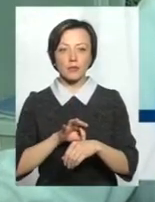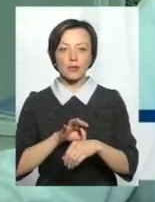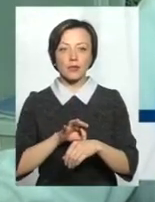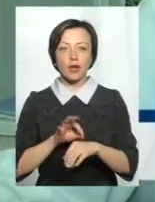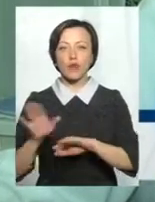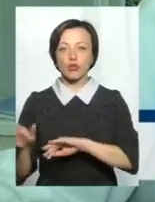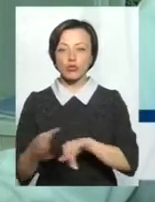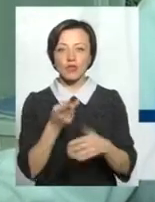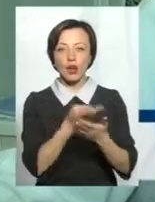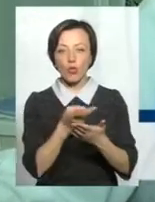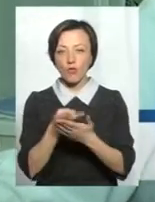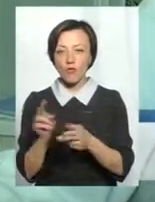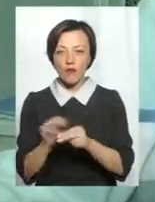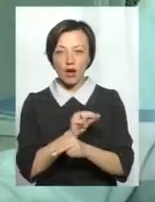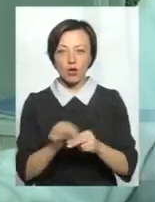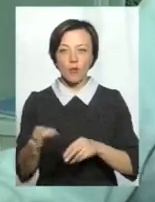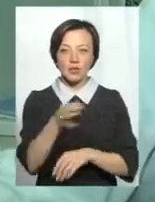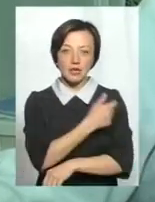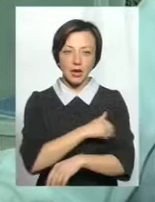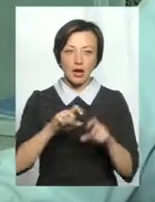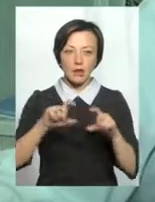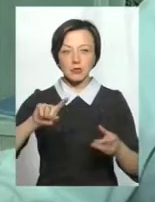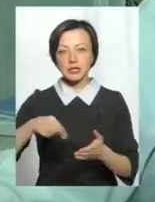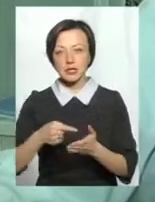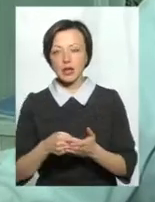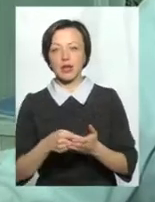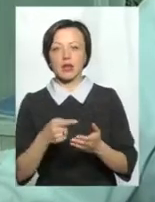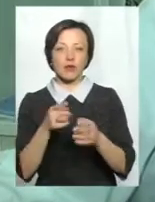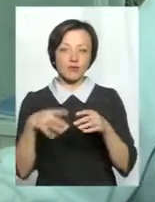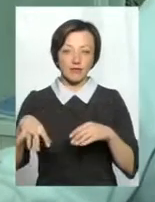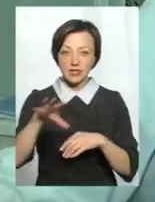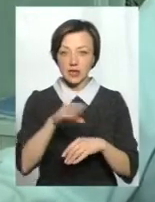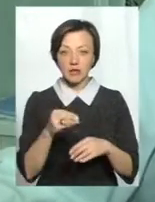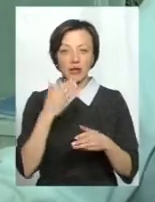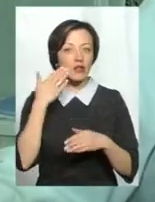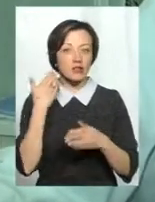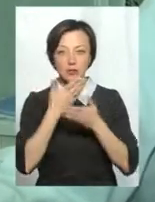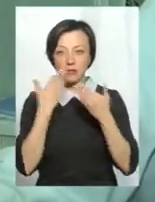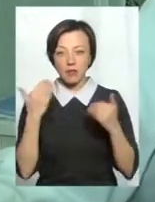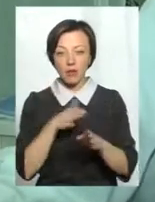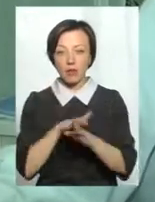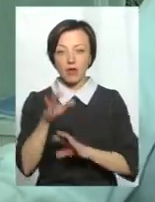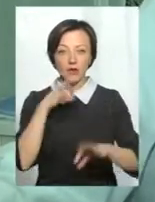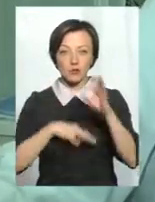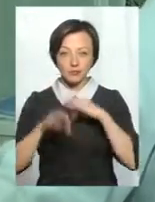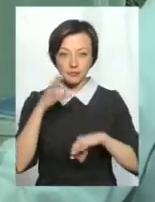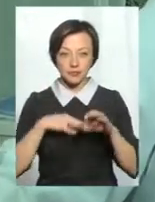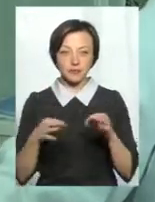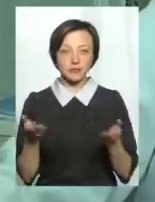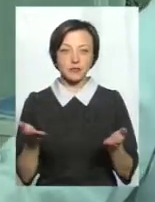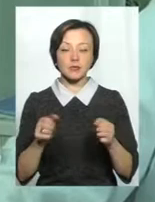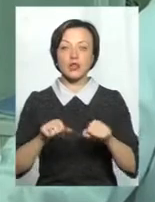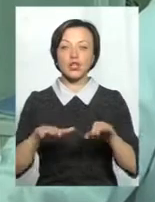стаціонарних курсів лікування і в власній лікарні, і в міській лікарні, і в поліклініці, і кругом. Йому не легше, вже куча медикаментів, і